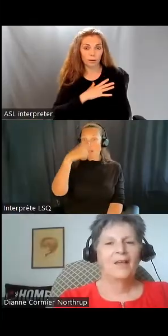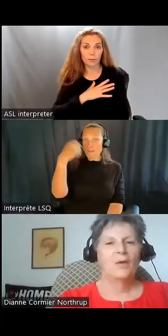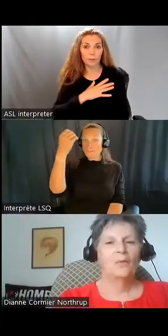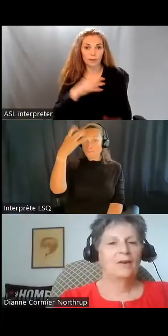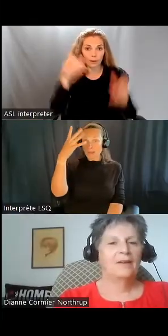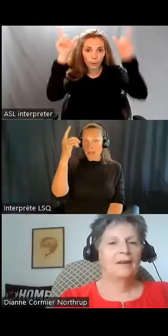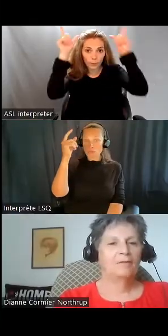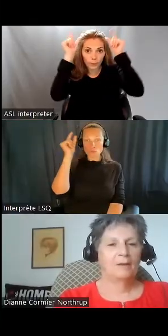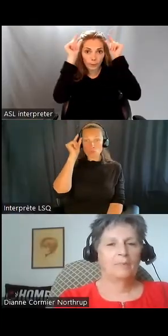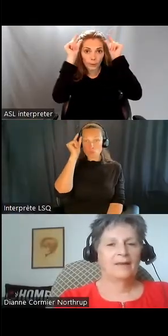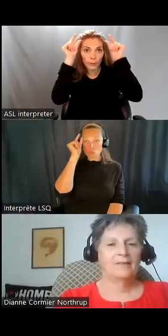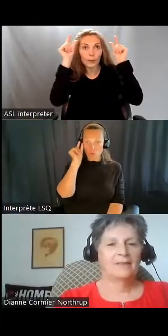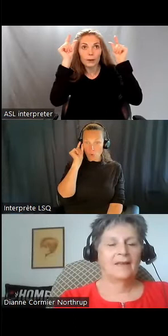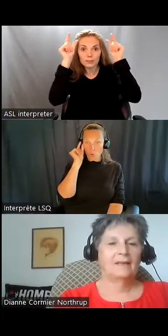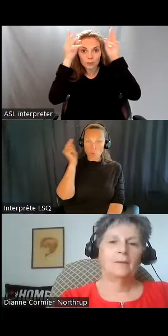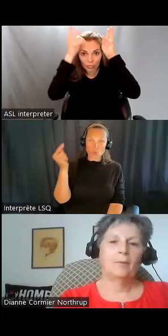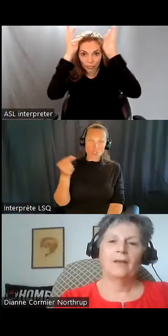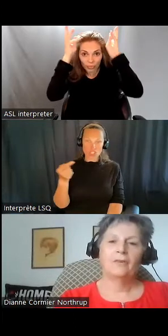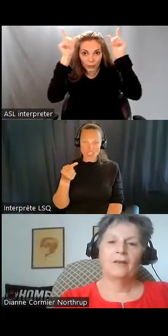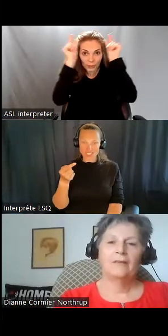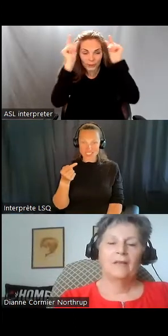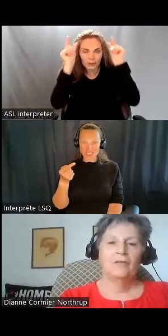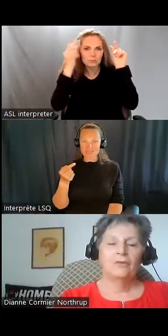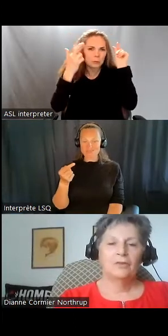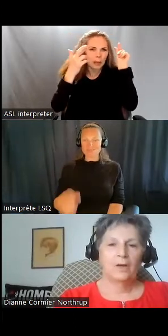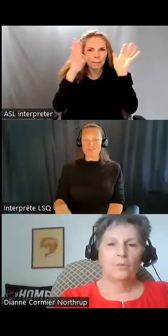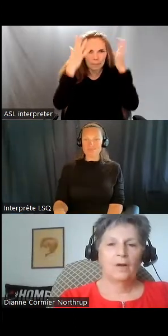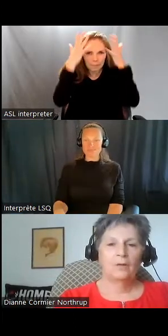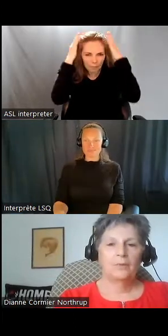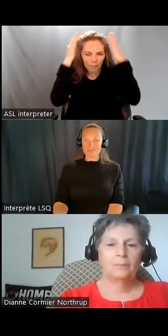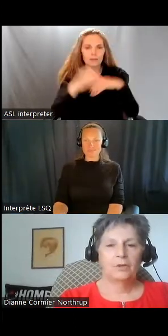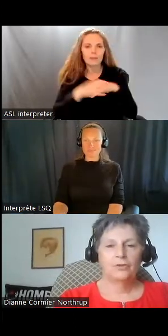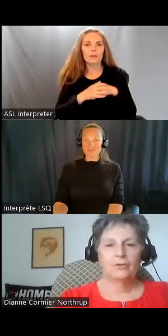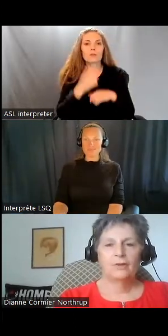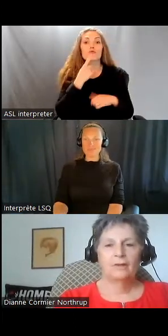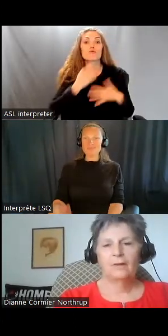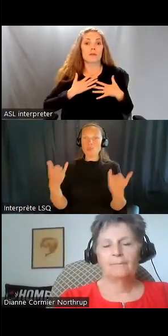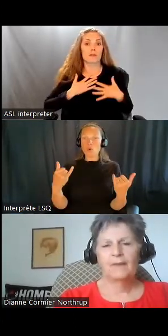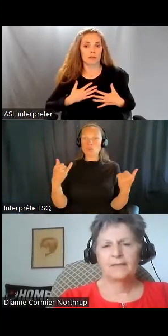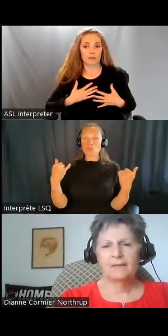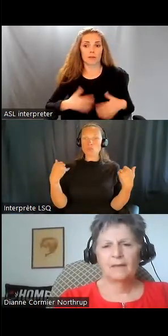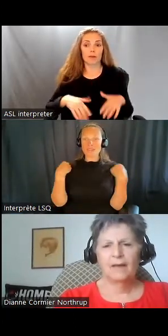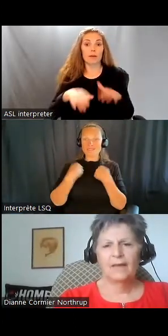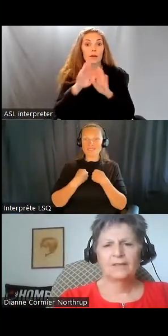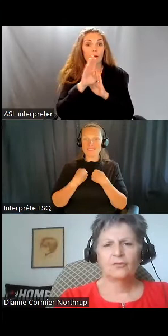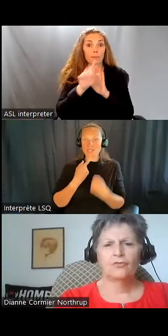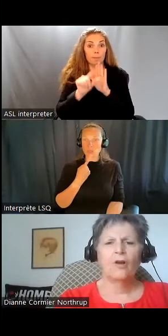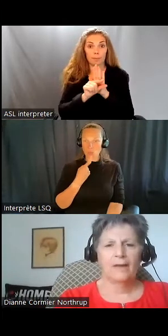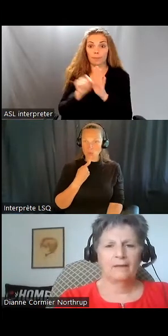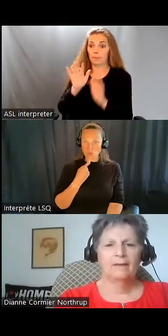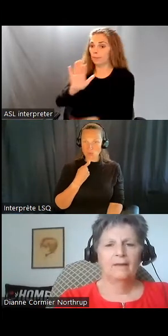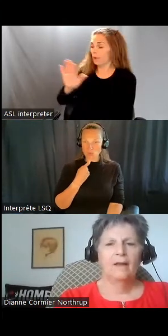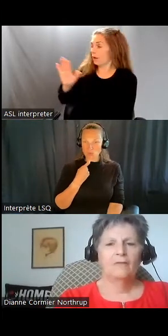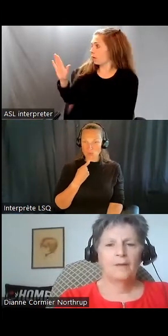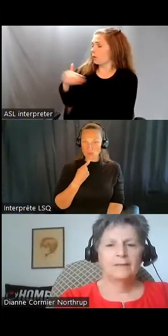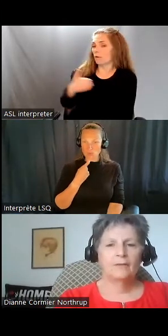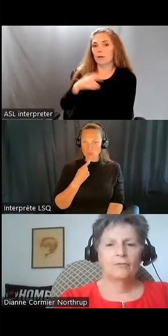courts avec un petit peu de gris. J'ai une veste rouge et en arrière